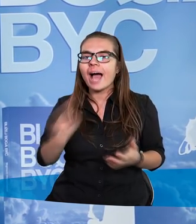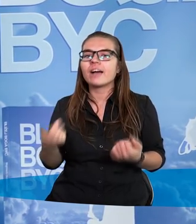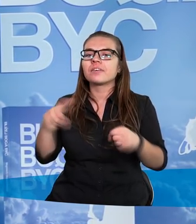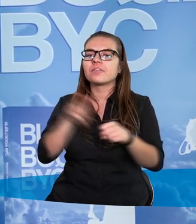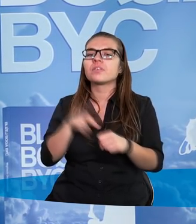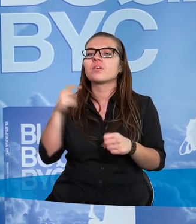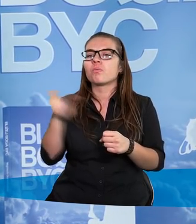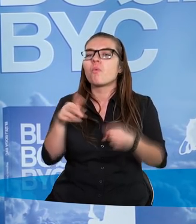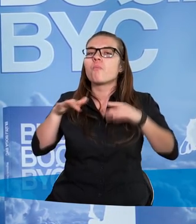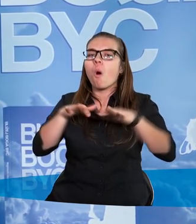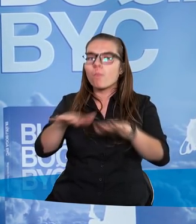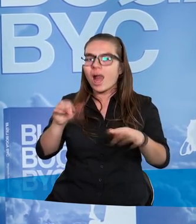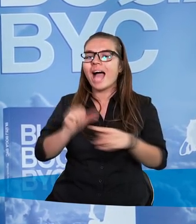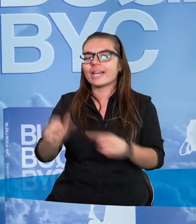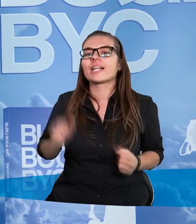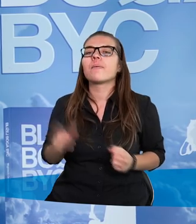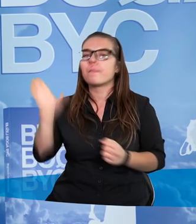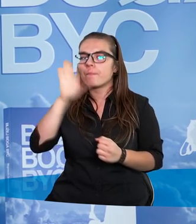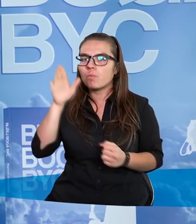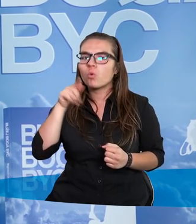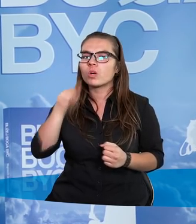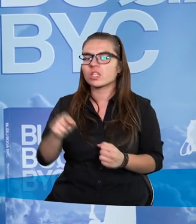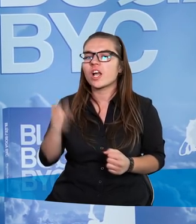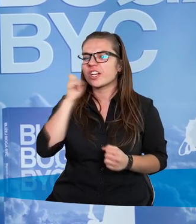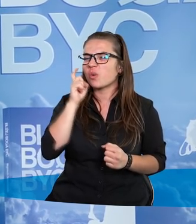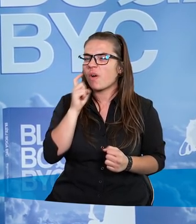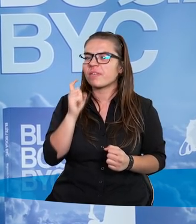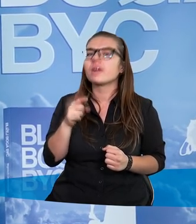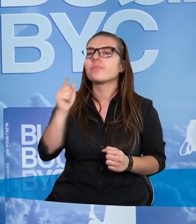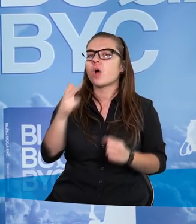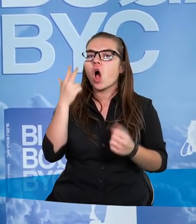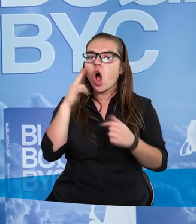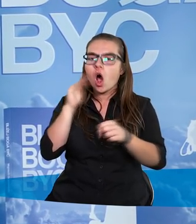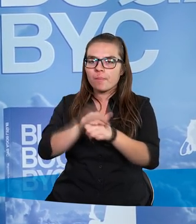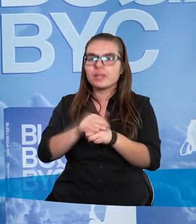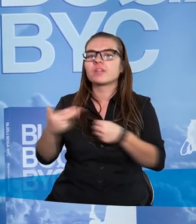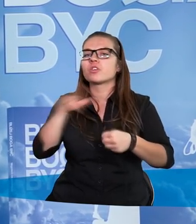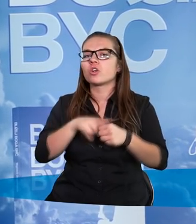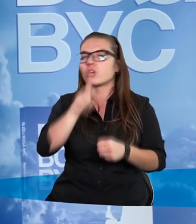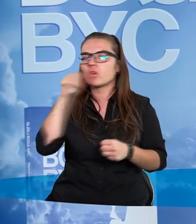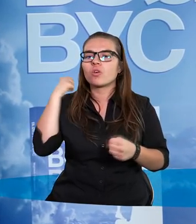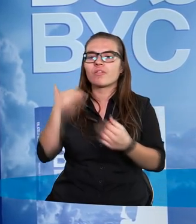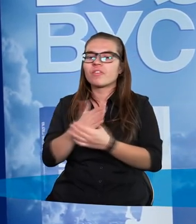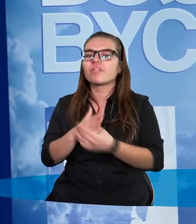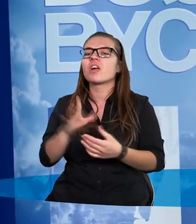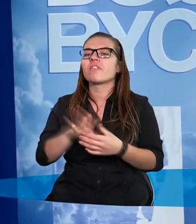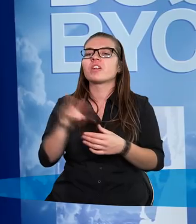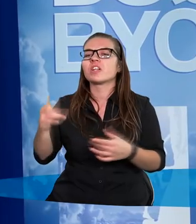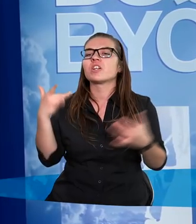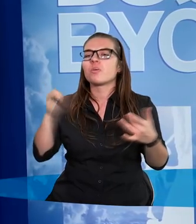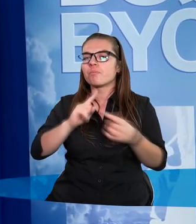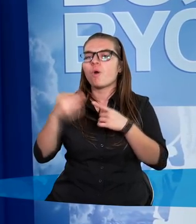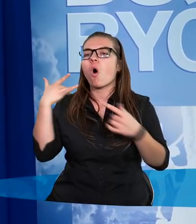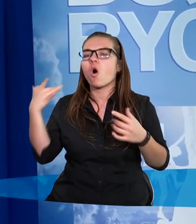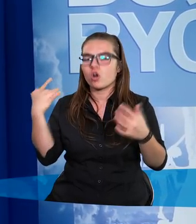które jest dość popularne, ponieważ Pan Bóg w swoim słowie obiecał ludziom, którzy uwierzą wieczne życie. To